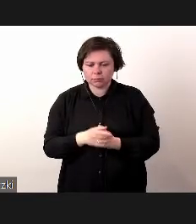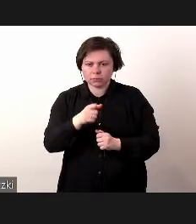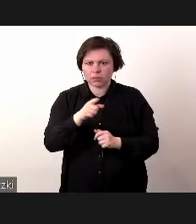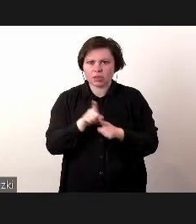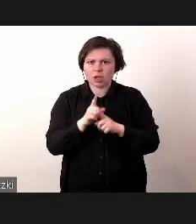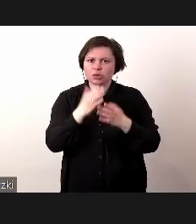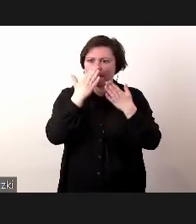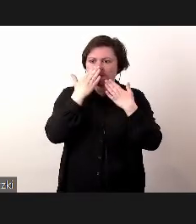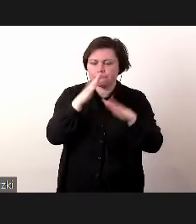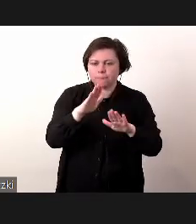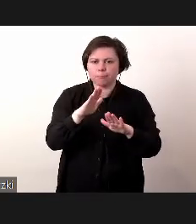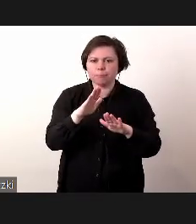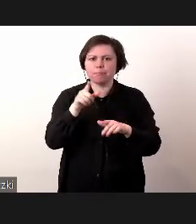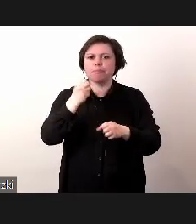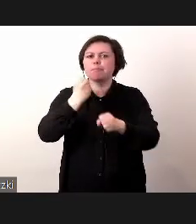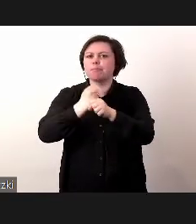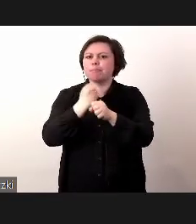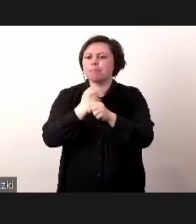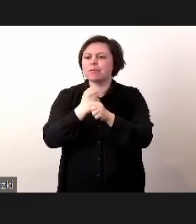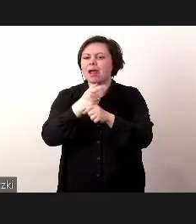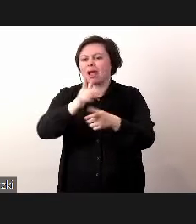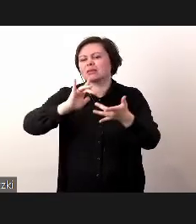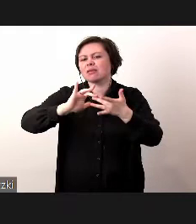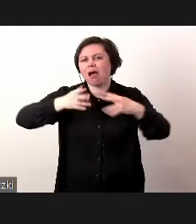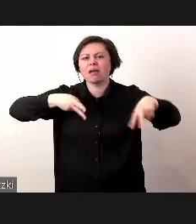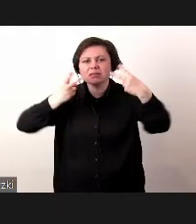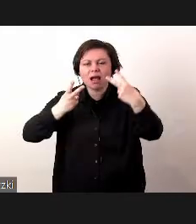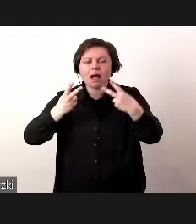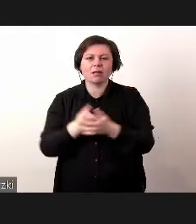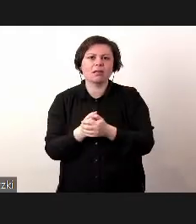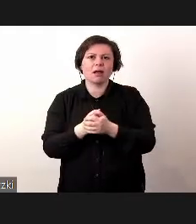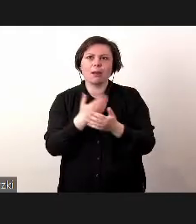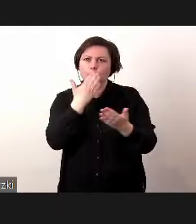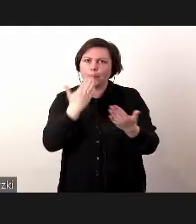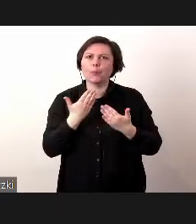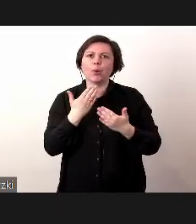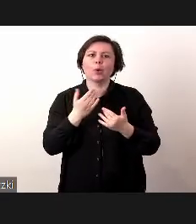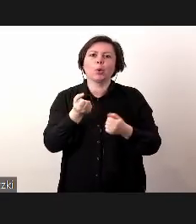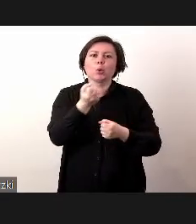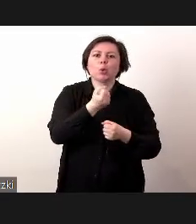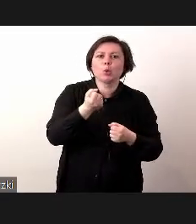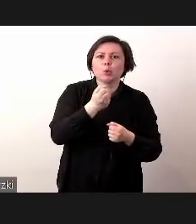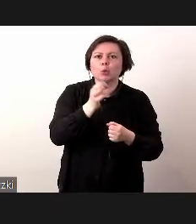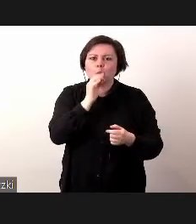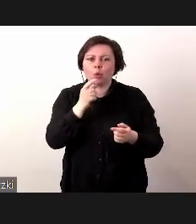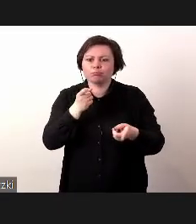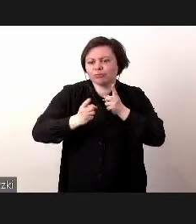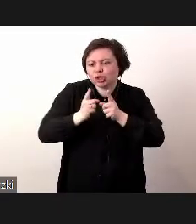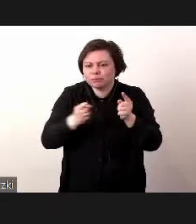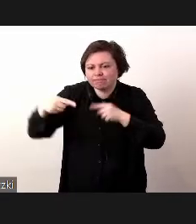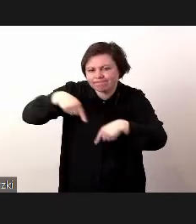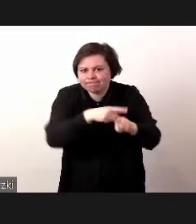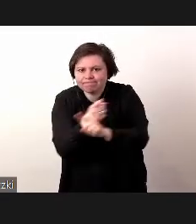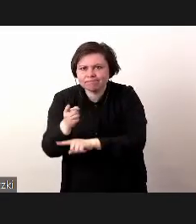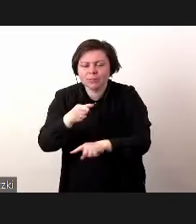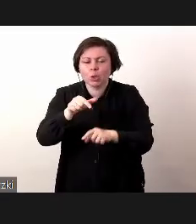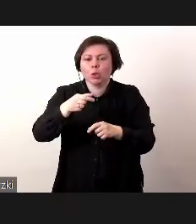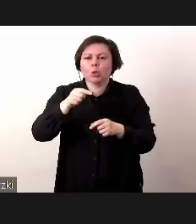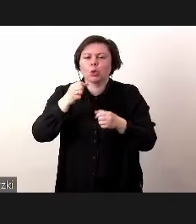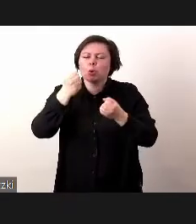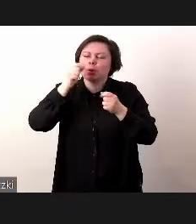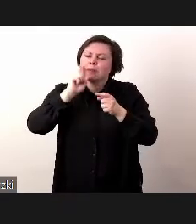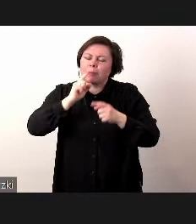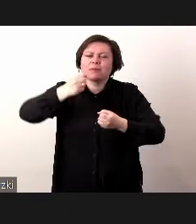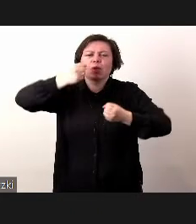Pokazuje, ta praca zdalna pokazuje to, że przy użyciu takich zwinnych podejść dość trudno się